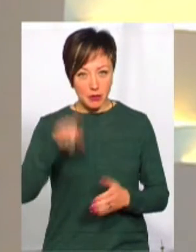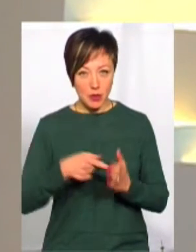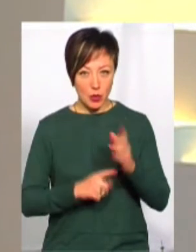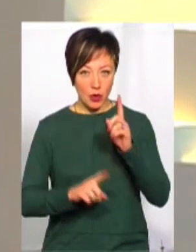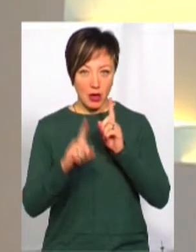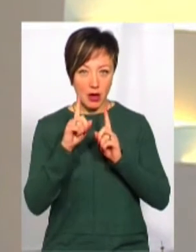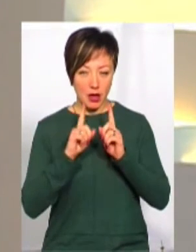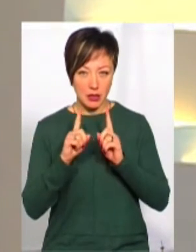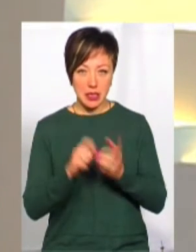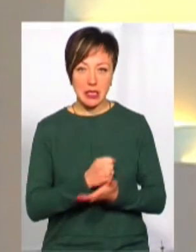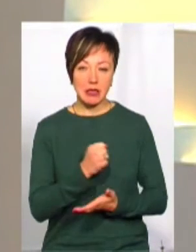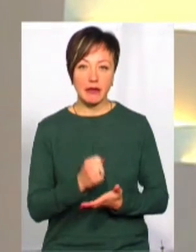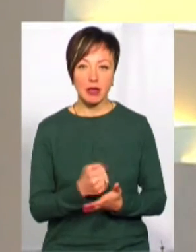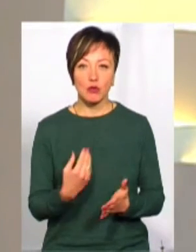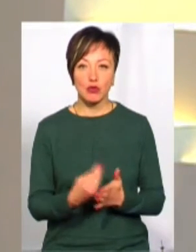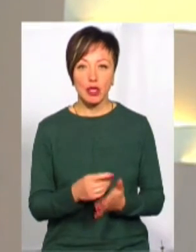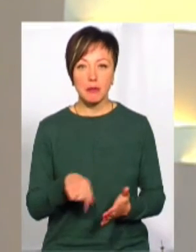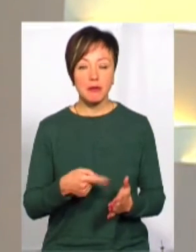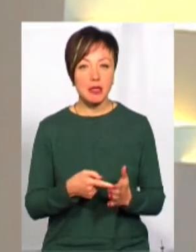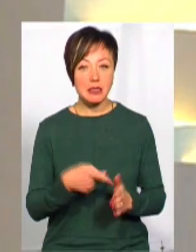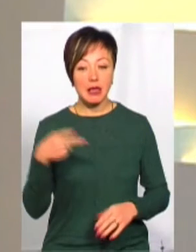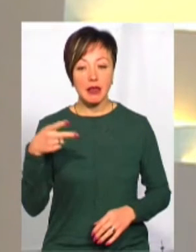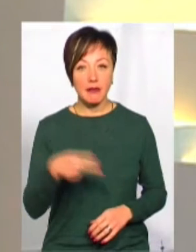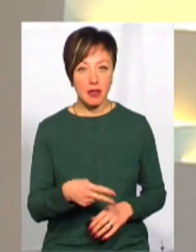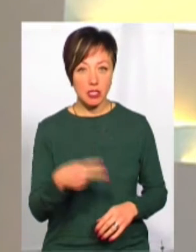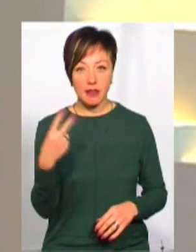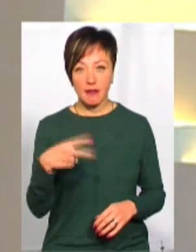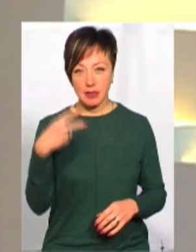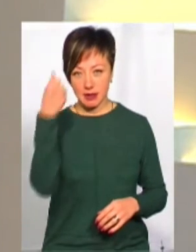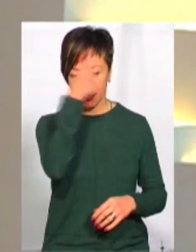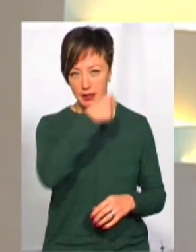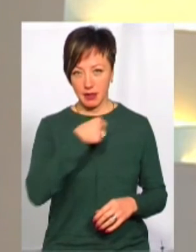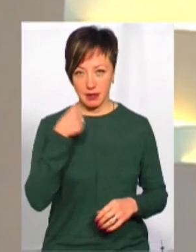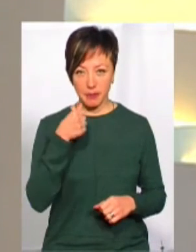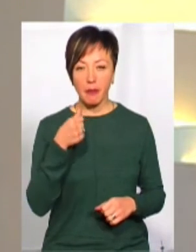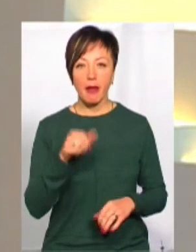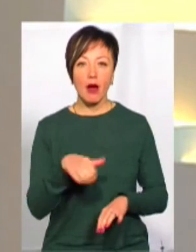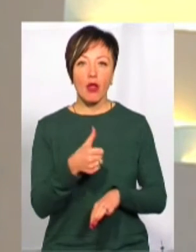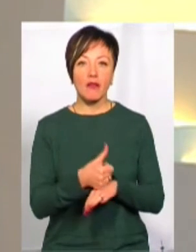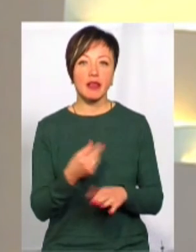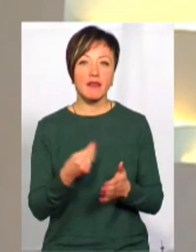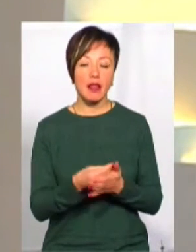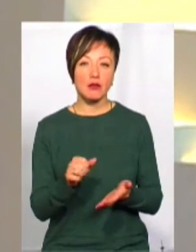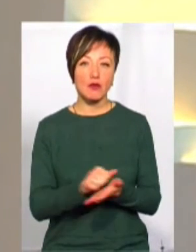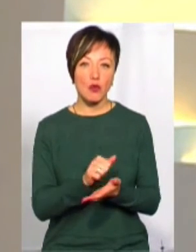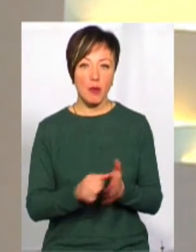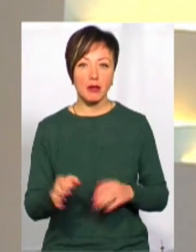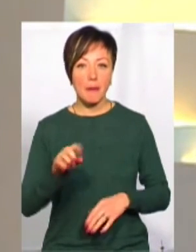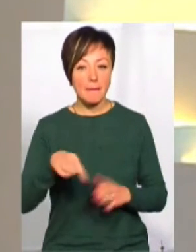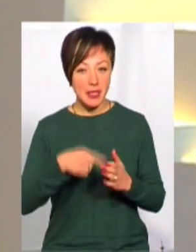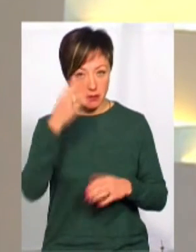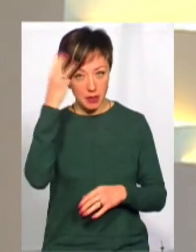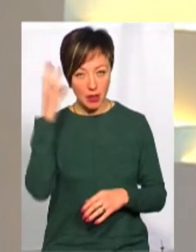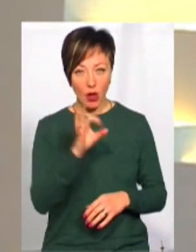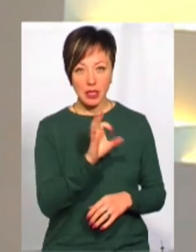міської рати затвердили бюджет міста на 2020 рік. Головний фінансовий документ Хмельницького